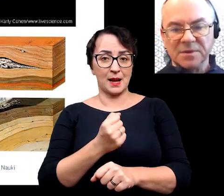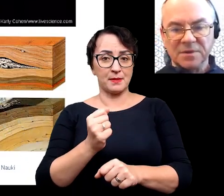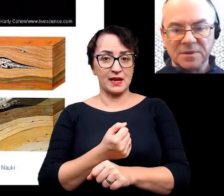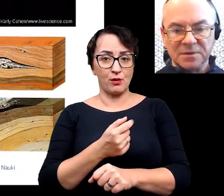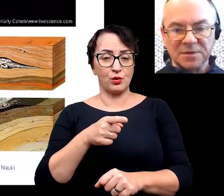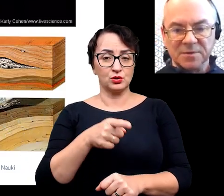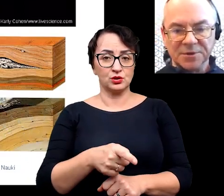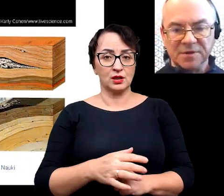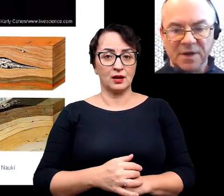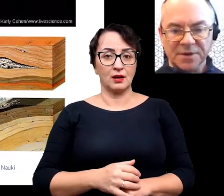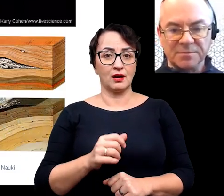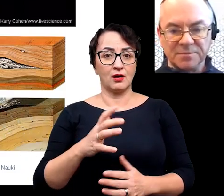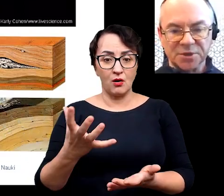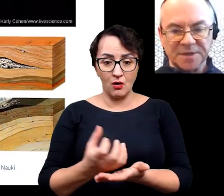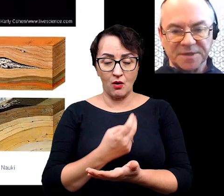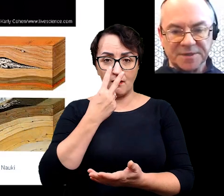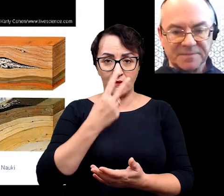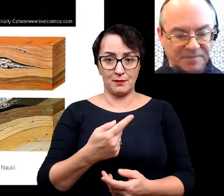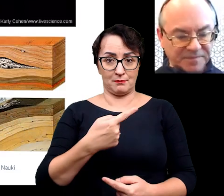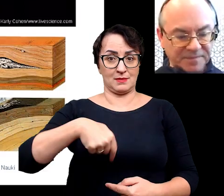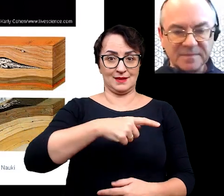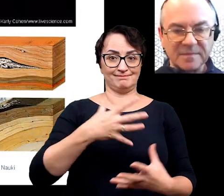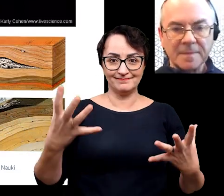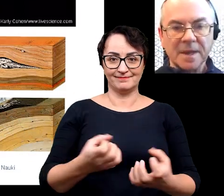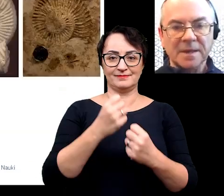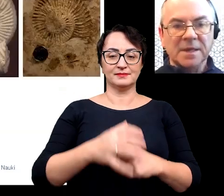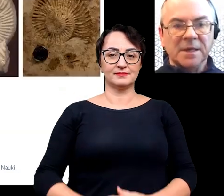są odkrywane przez nas.